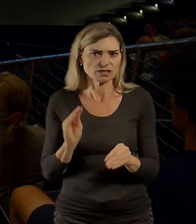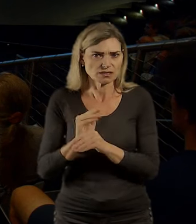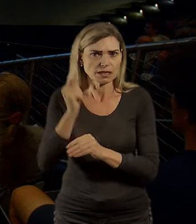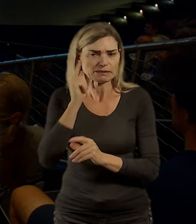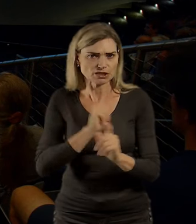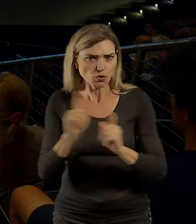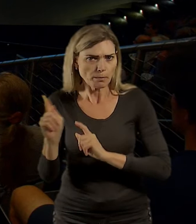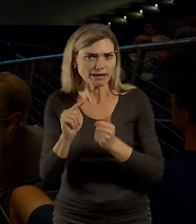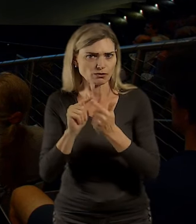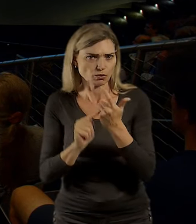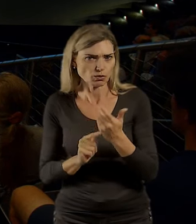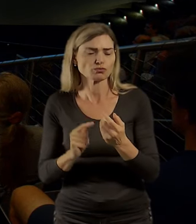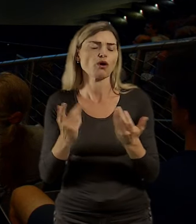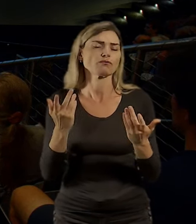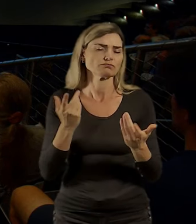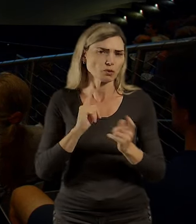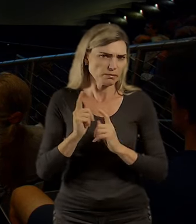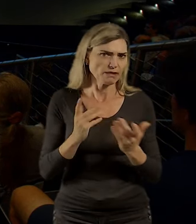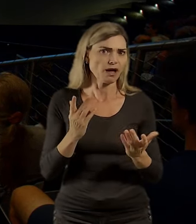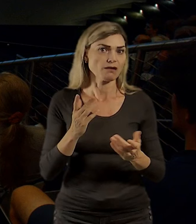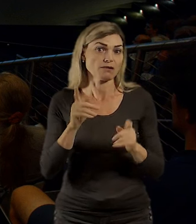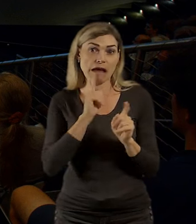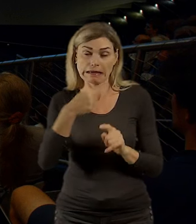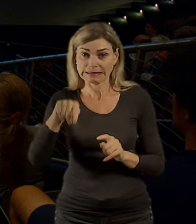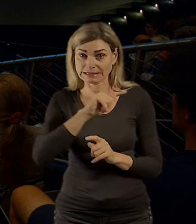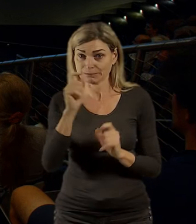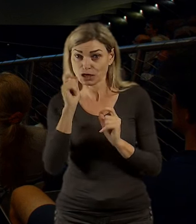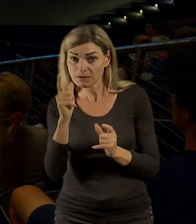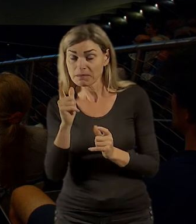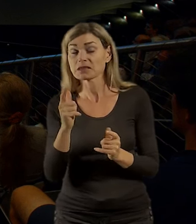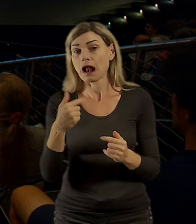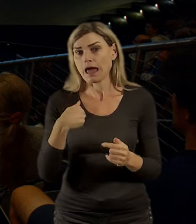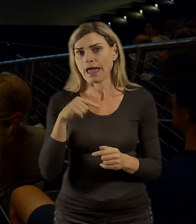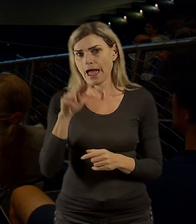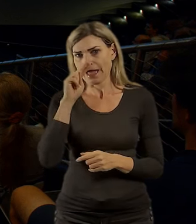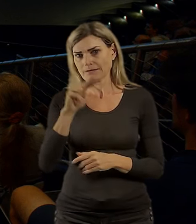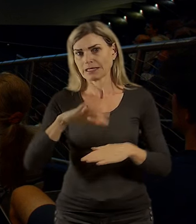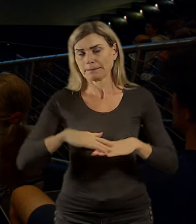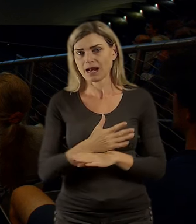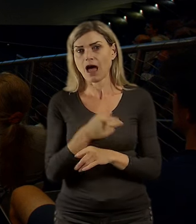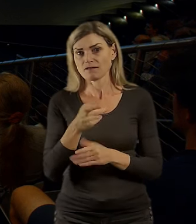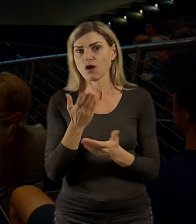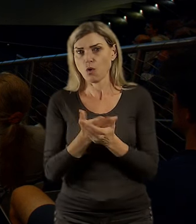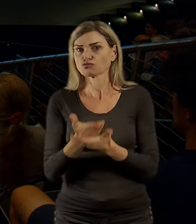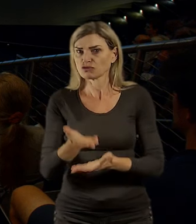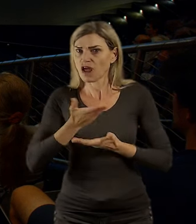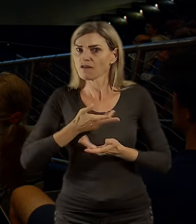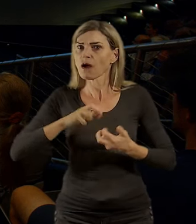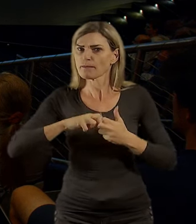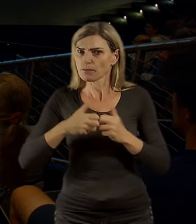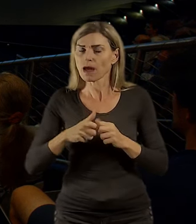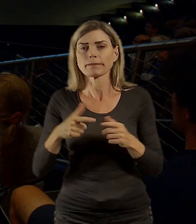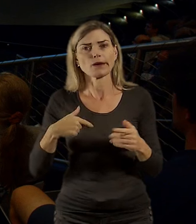možná vás to překvapí, ale to já vidím vlastně jako náměstek pro dopravu, jako problém, protože každá doprava,